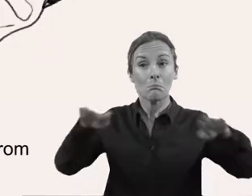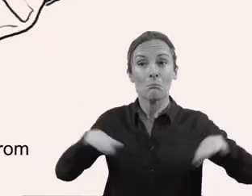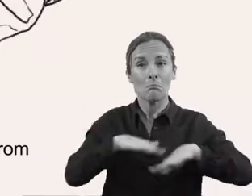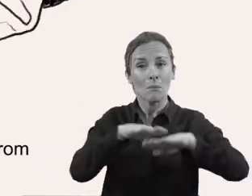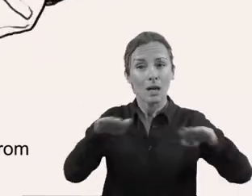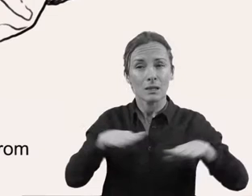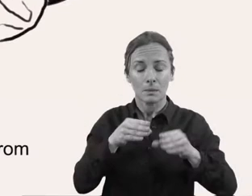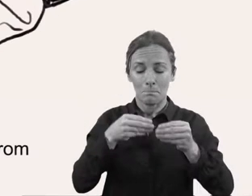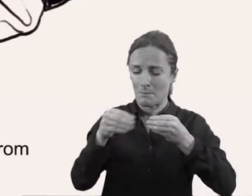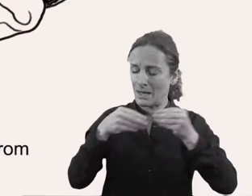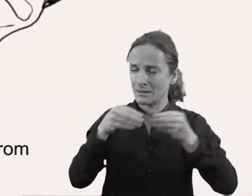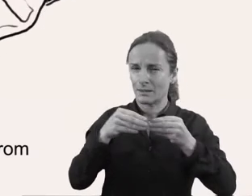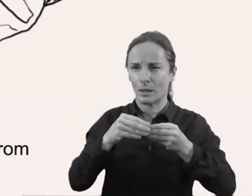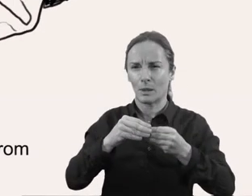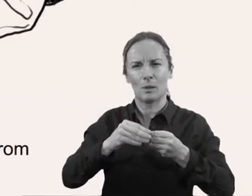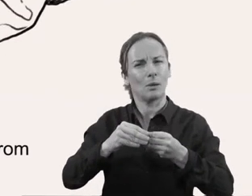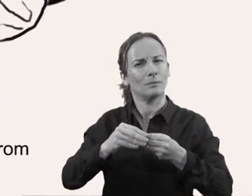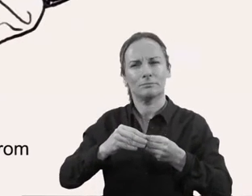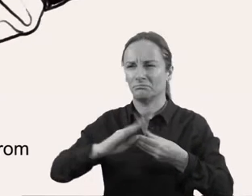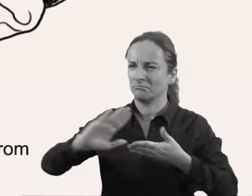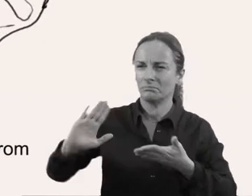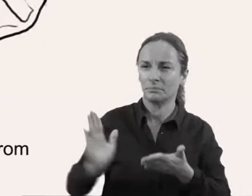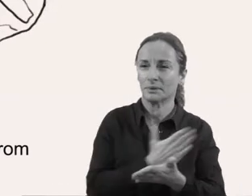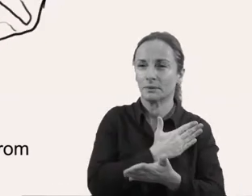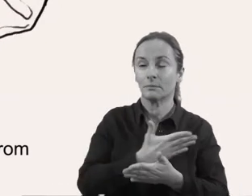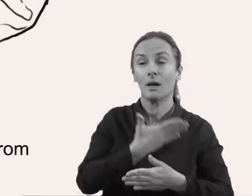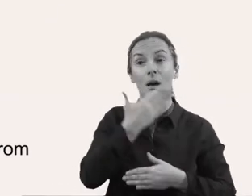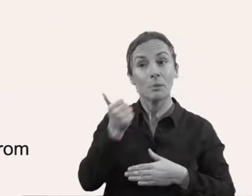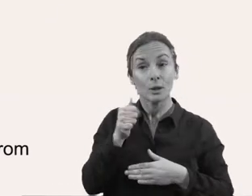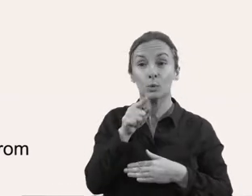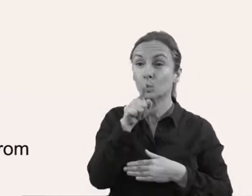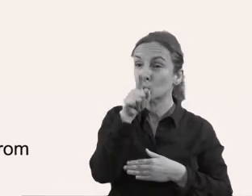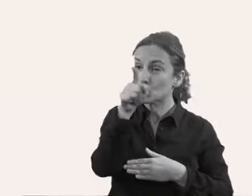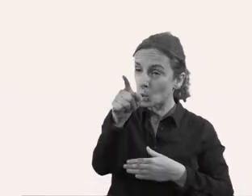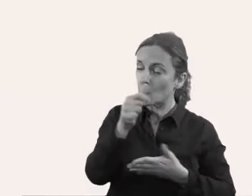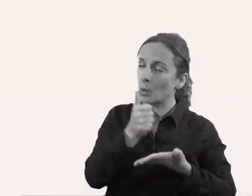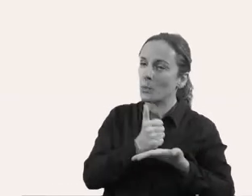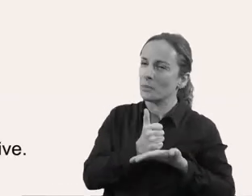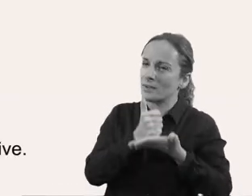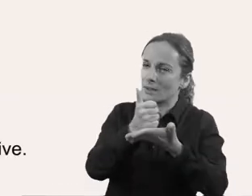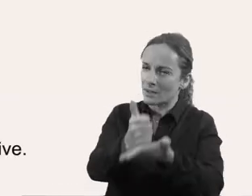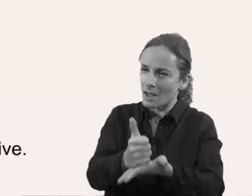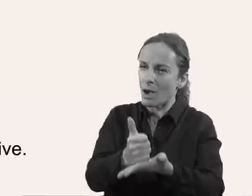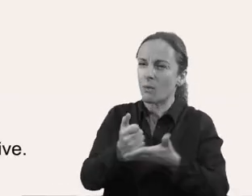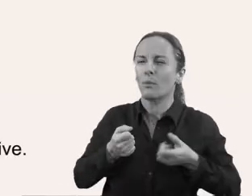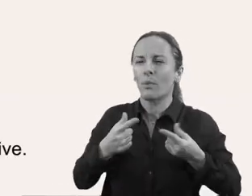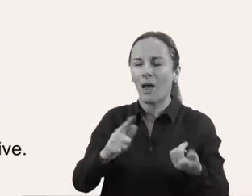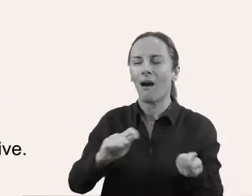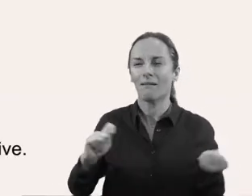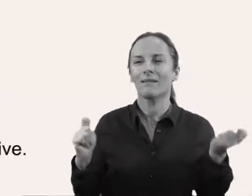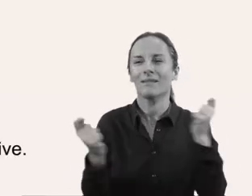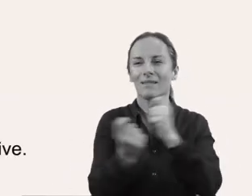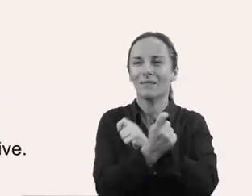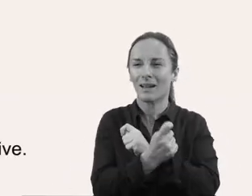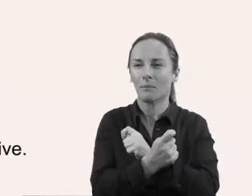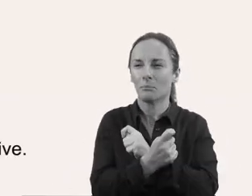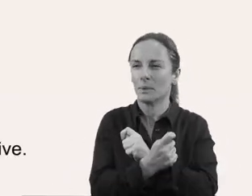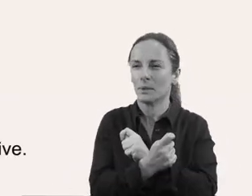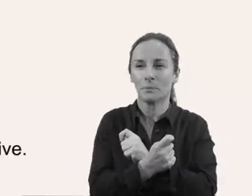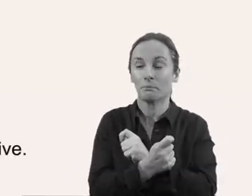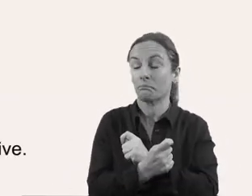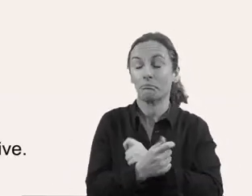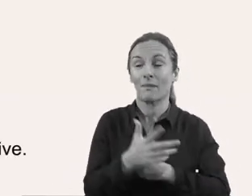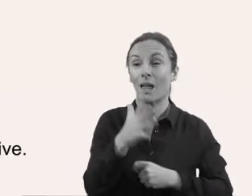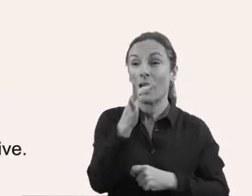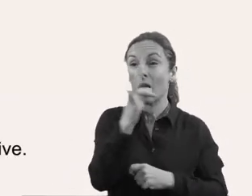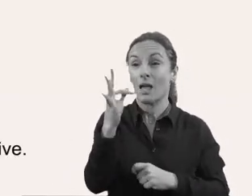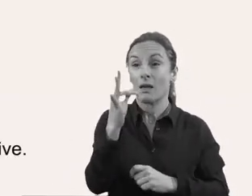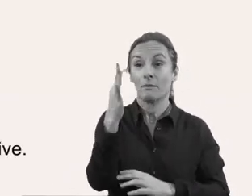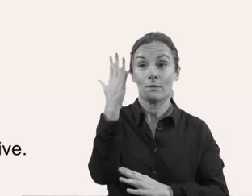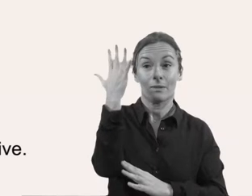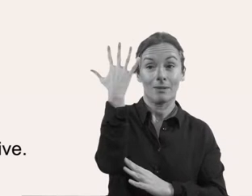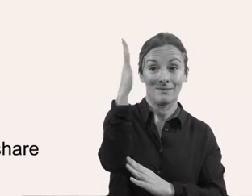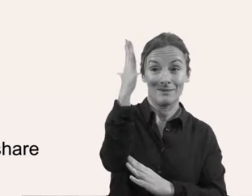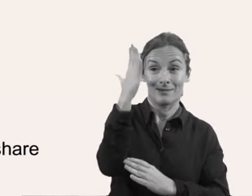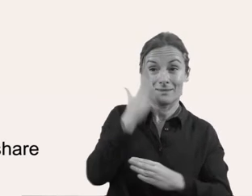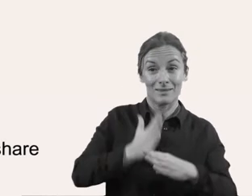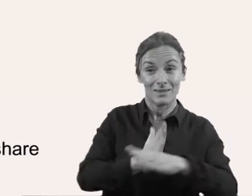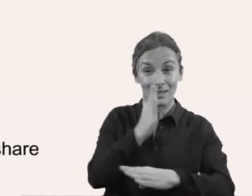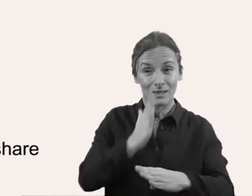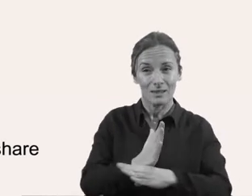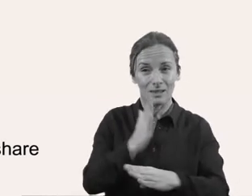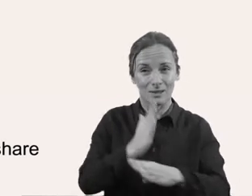Eliminar el plàstic de la mà i de les platges és urgent. Cada petita acció pot ser transformadora.